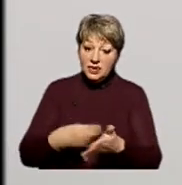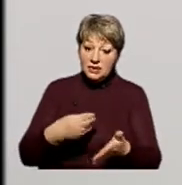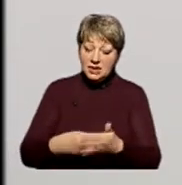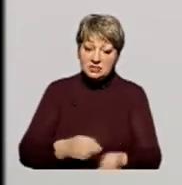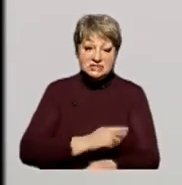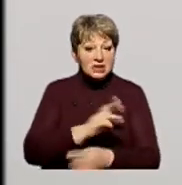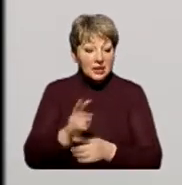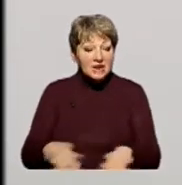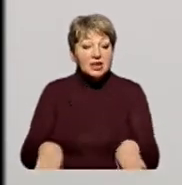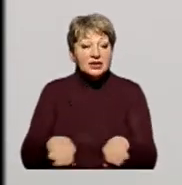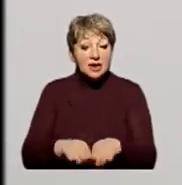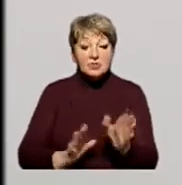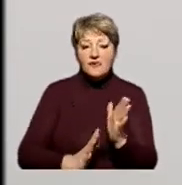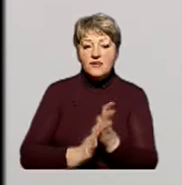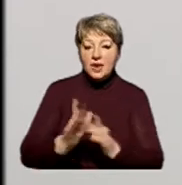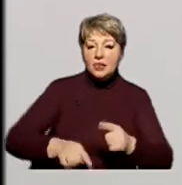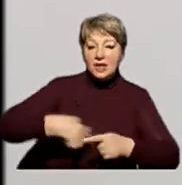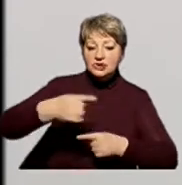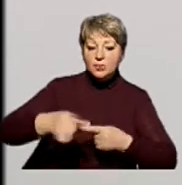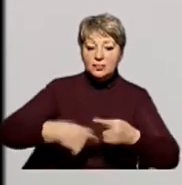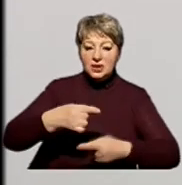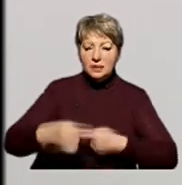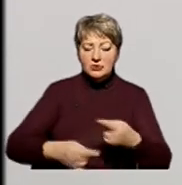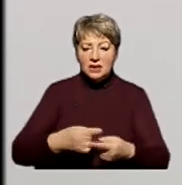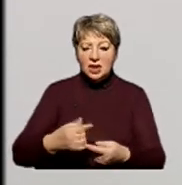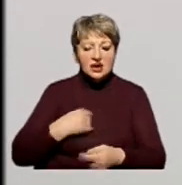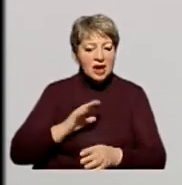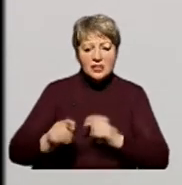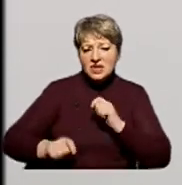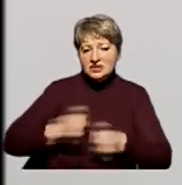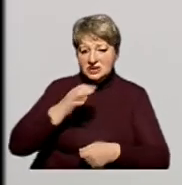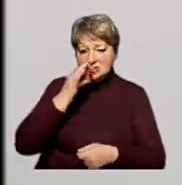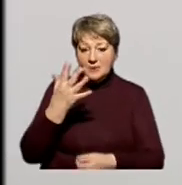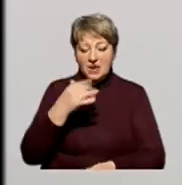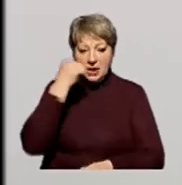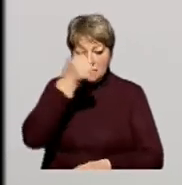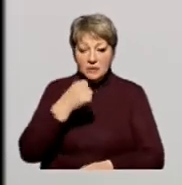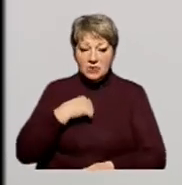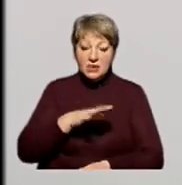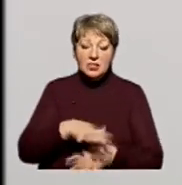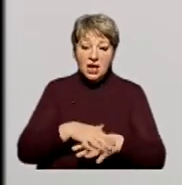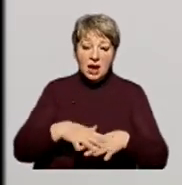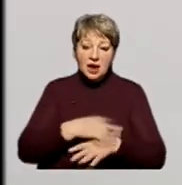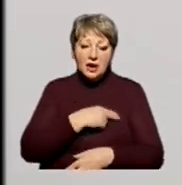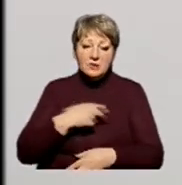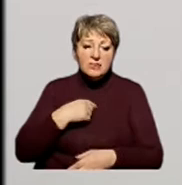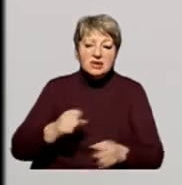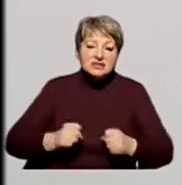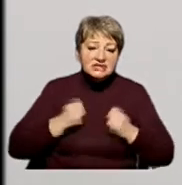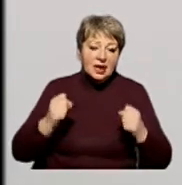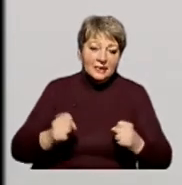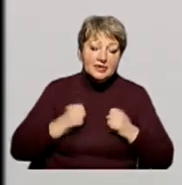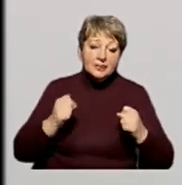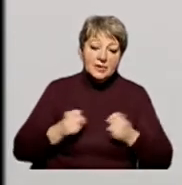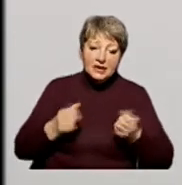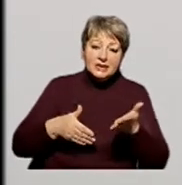забезпечення, таким і виросте наступне покоління. Я не даремно казав, що 5 років, коли я був народним депутатом, ми всіляко намагалися